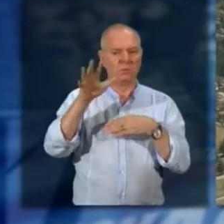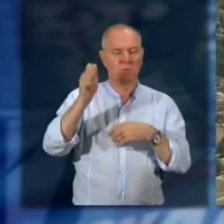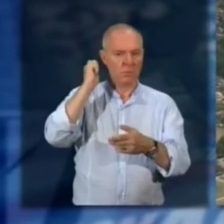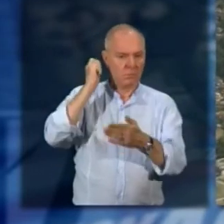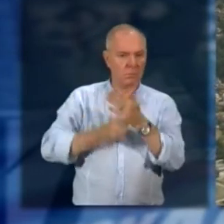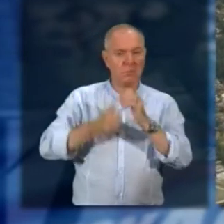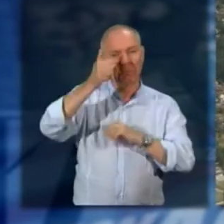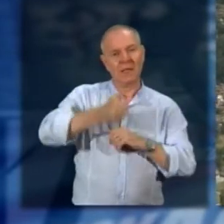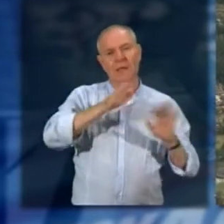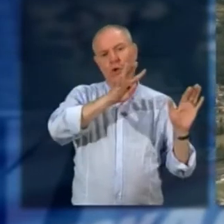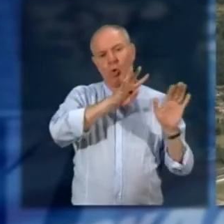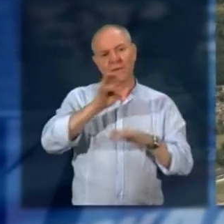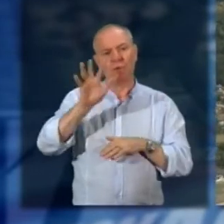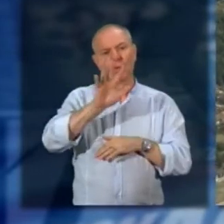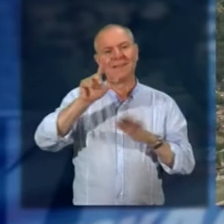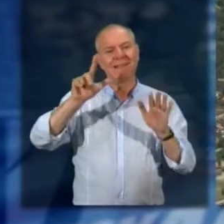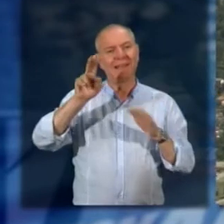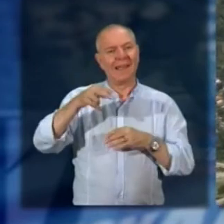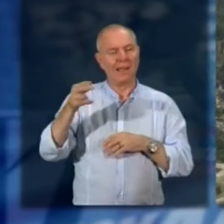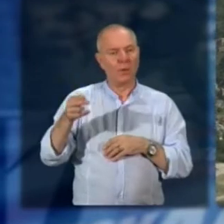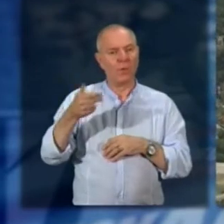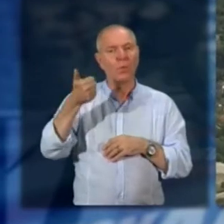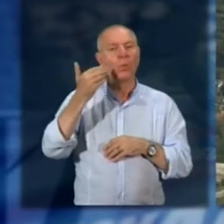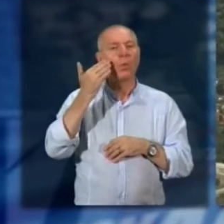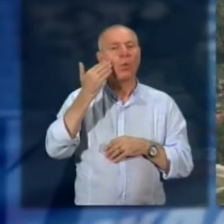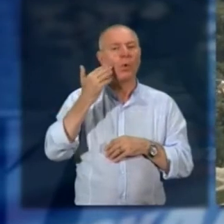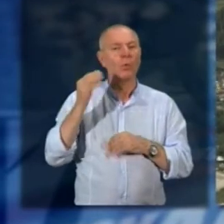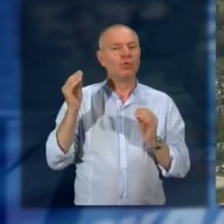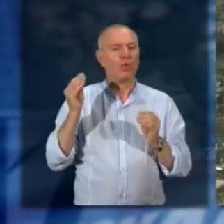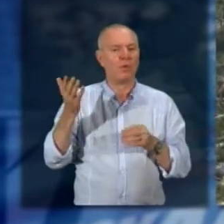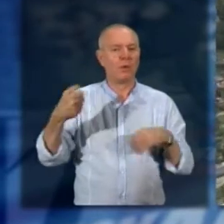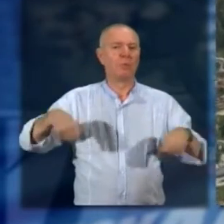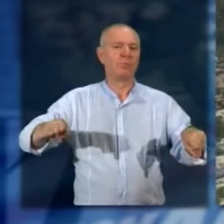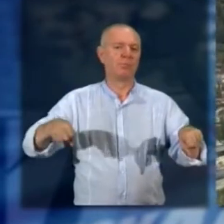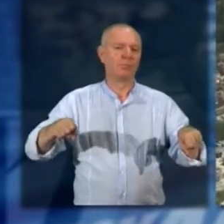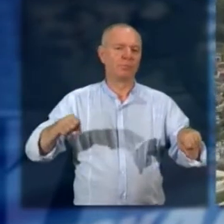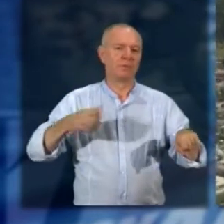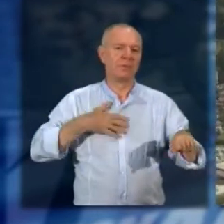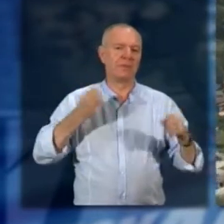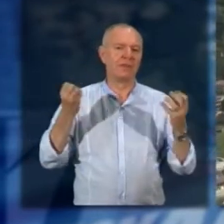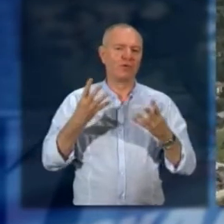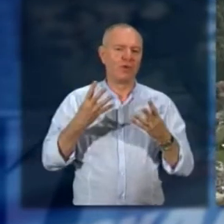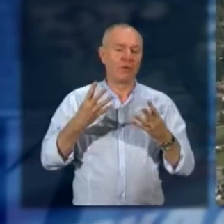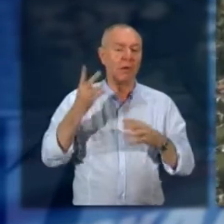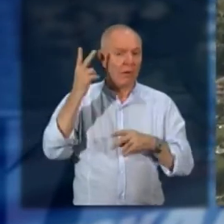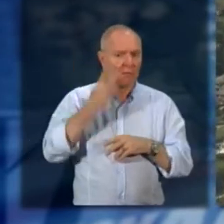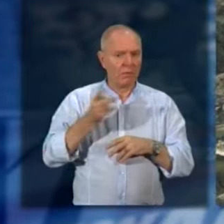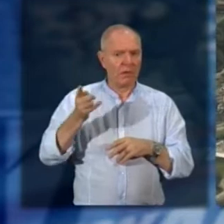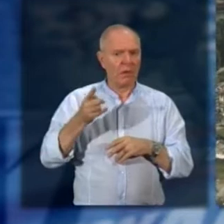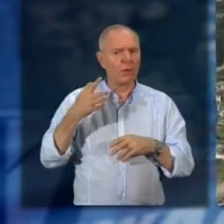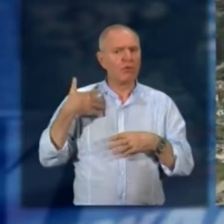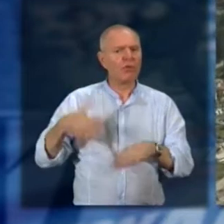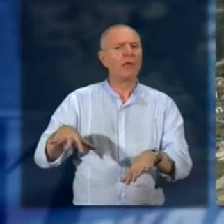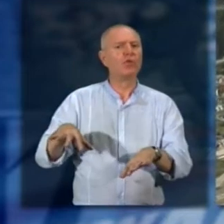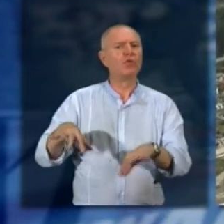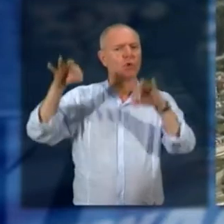per 1.957 euro un 19enne di Montecrestese che viaggiava a bordo del suo motorino incurante della sospensione della circolazione che aveva già